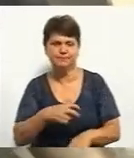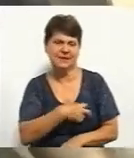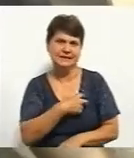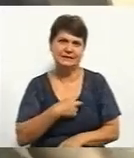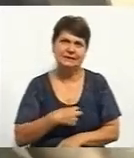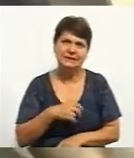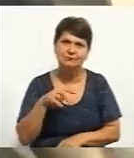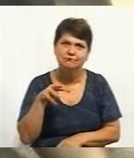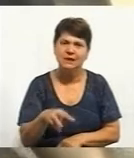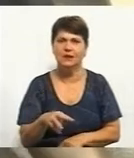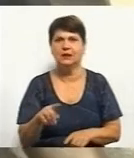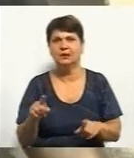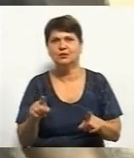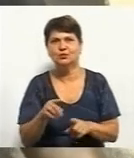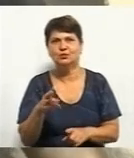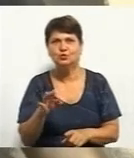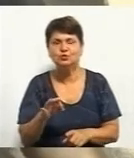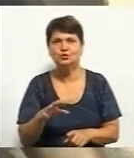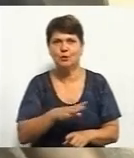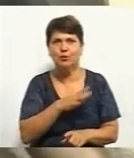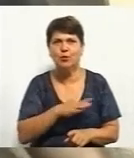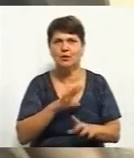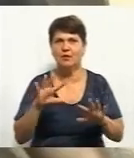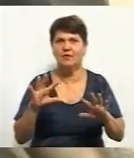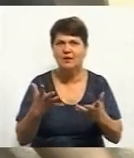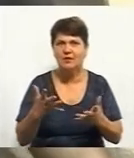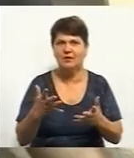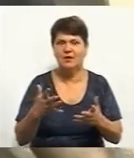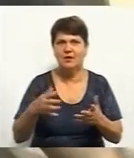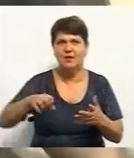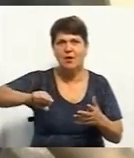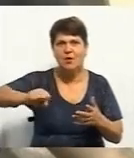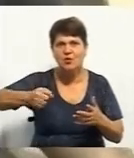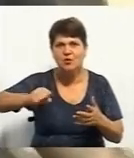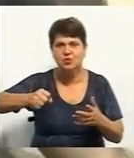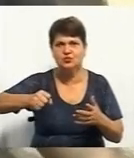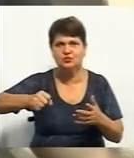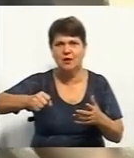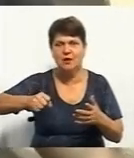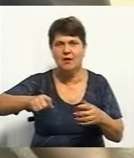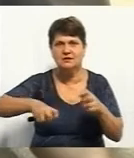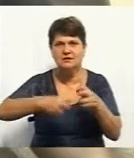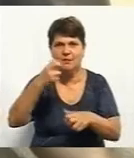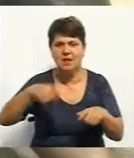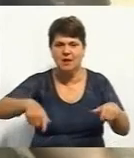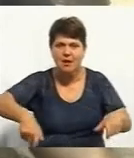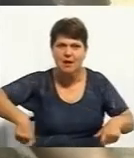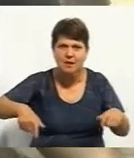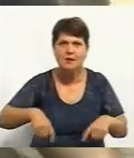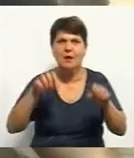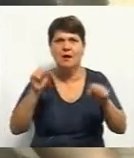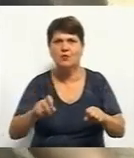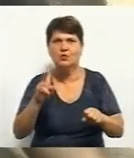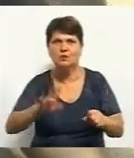тому що були випадки, там ручка зламалася в колясці, може хтось